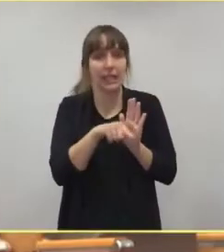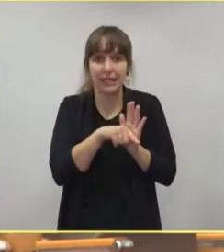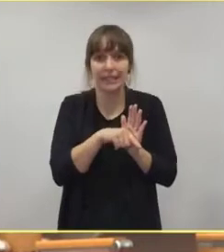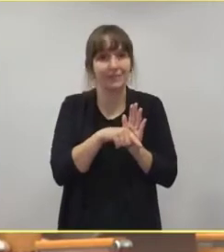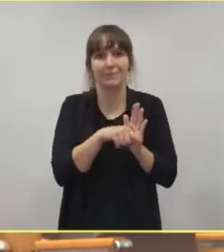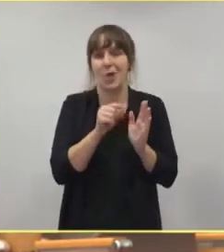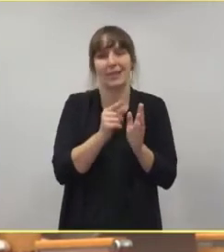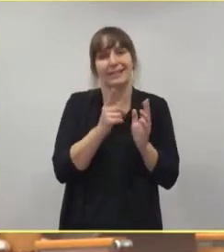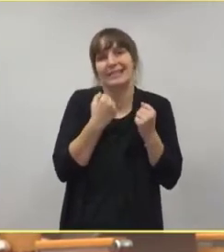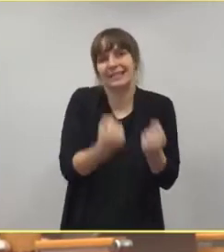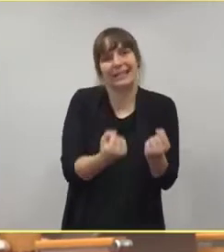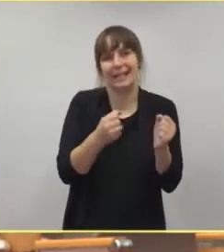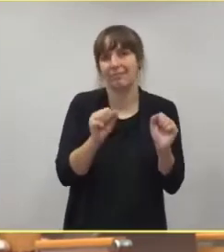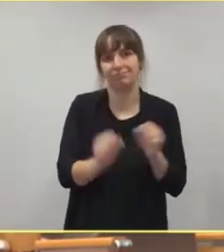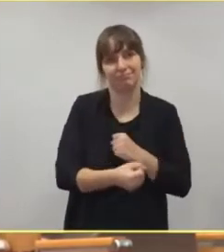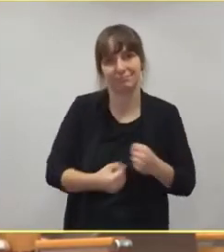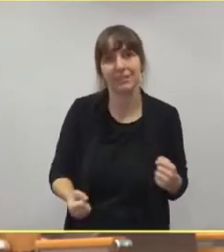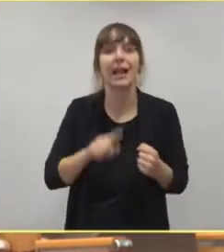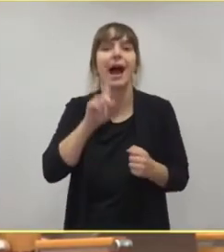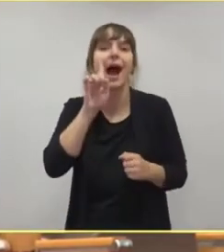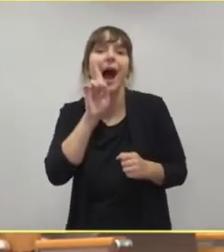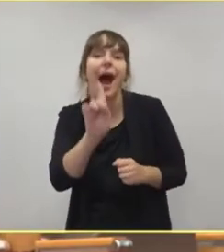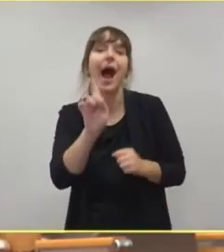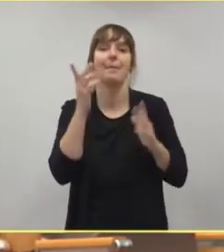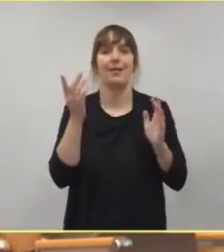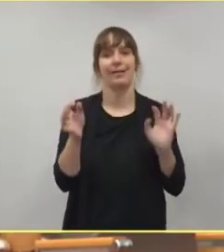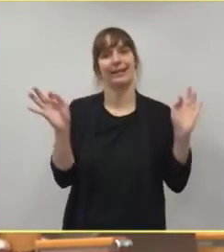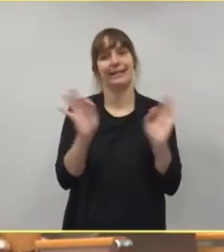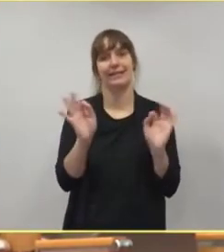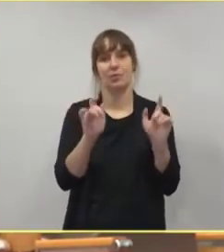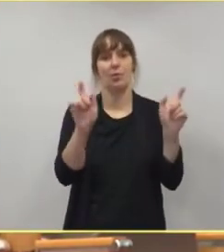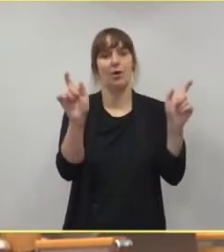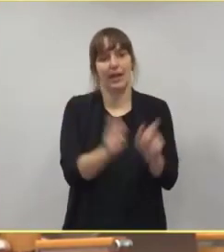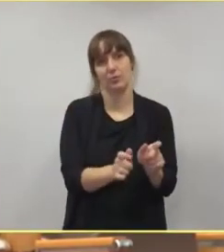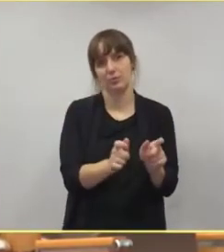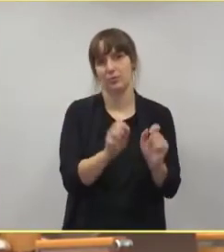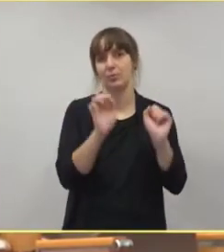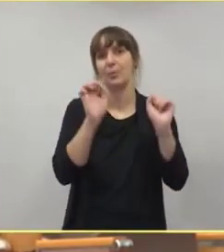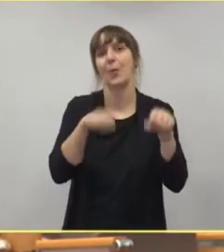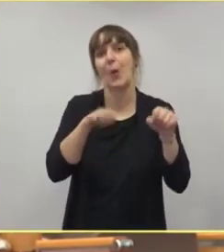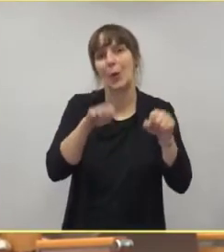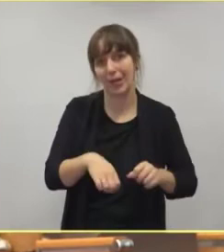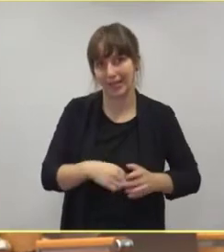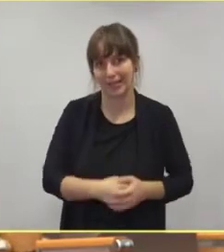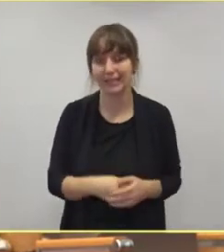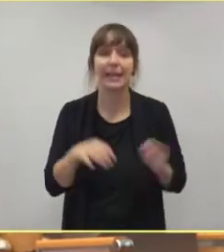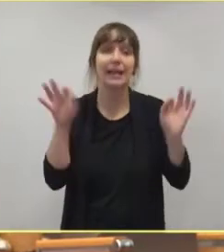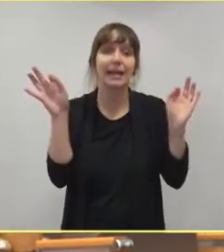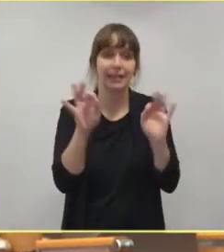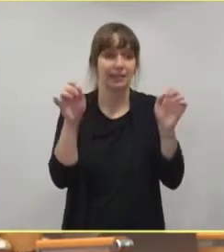Risikoreduktion erreichen, die auch bedeutsam ist.